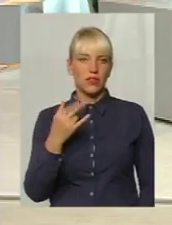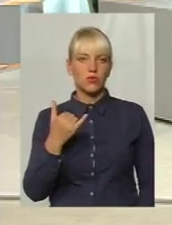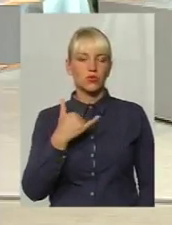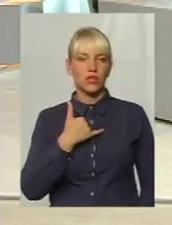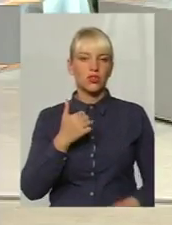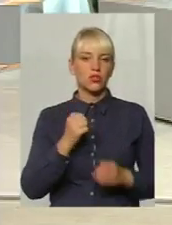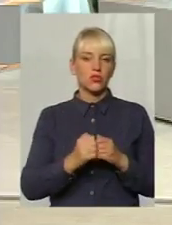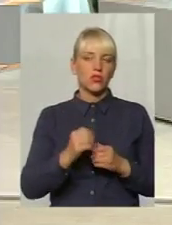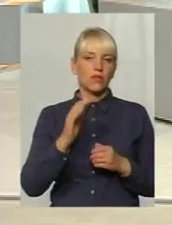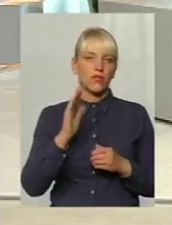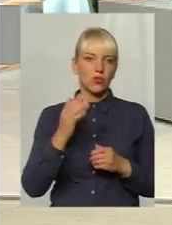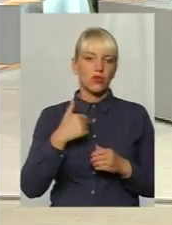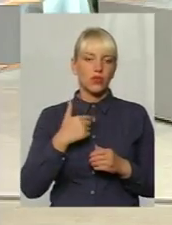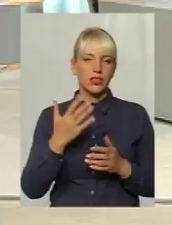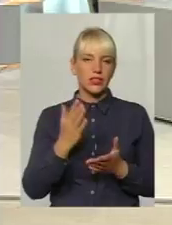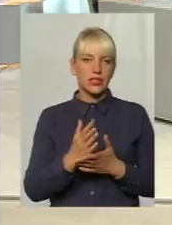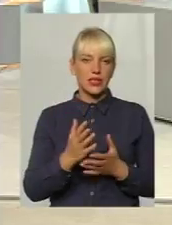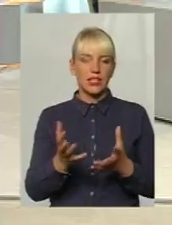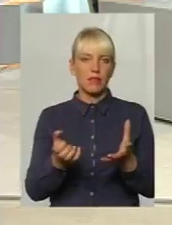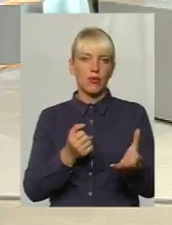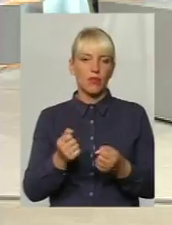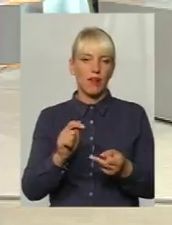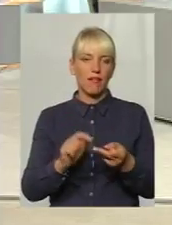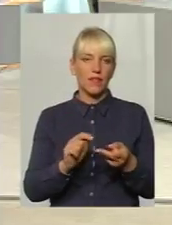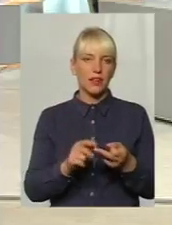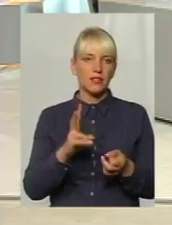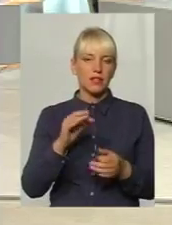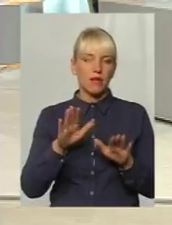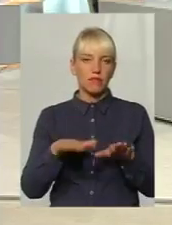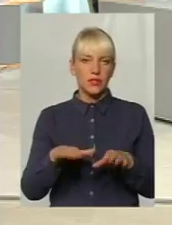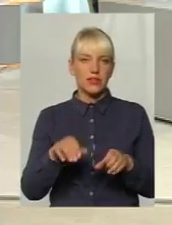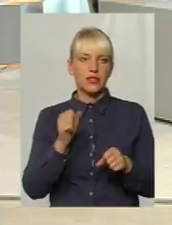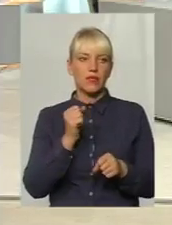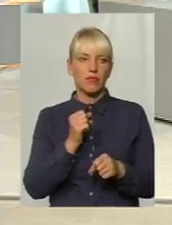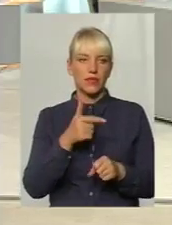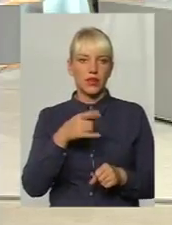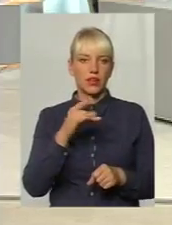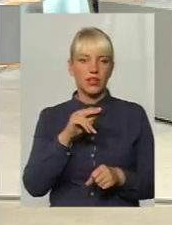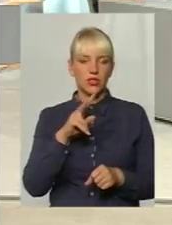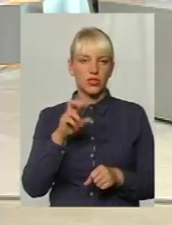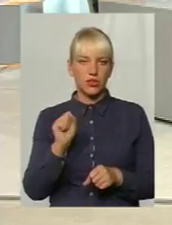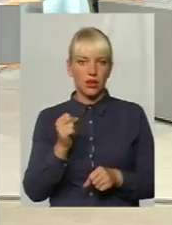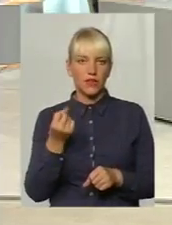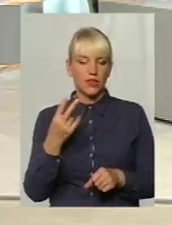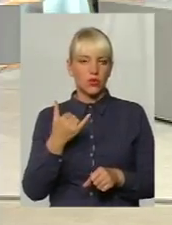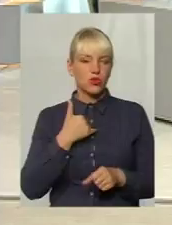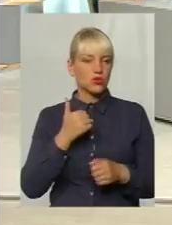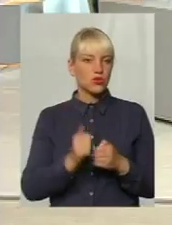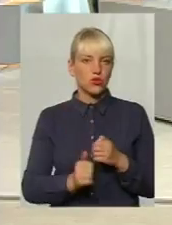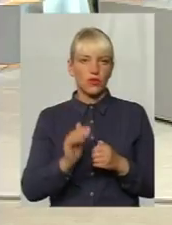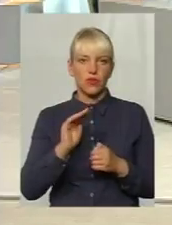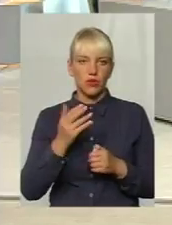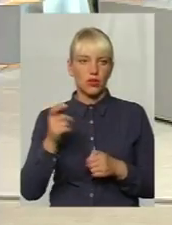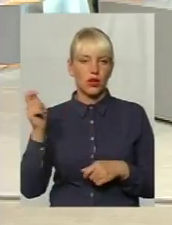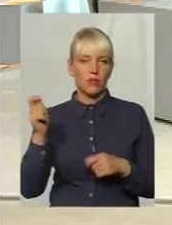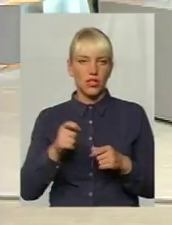відбувається забір аналізів на місці. Можна в зробити кардіограму. На Гречко 12? Так. У нас щовівторка приїжджає